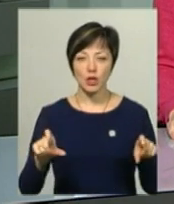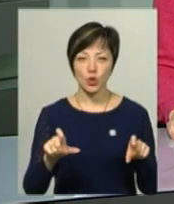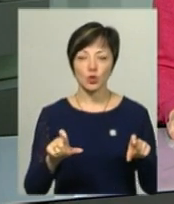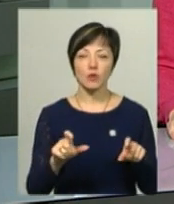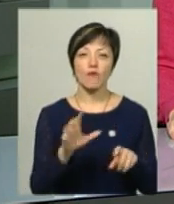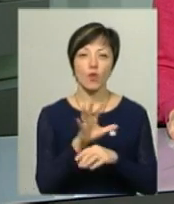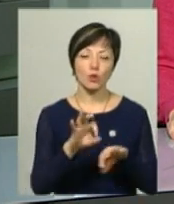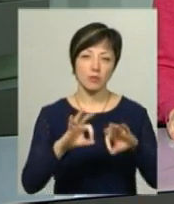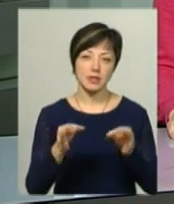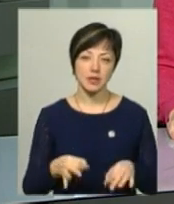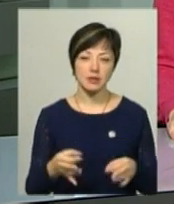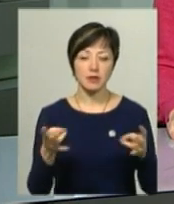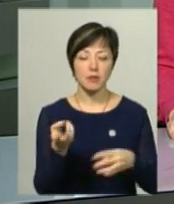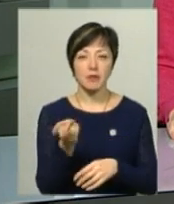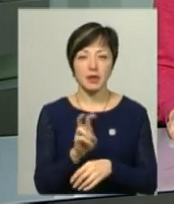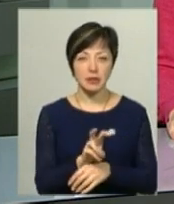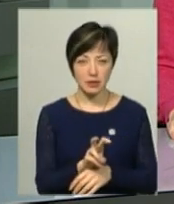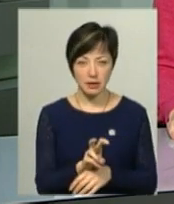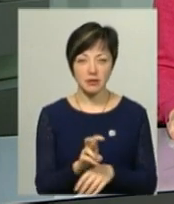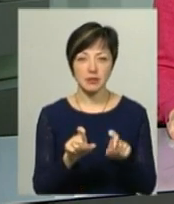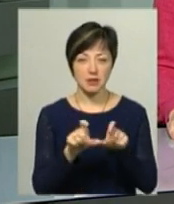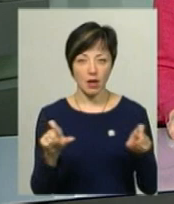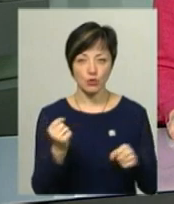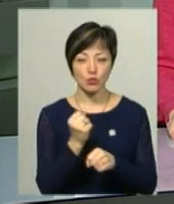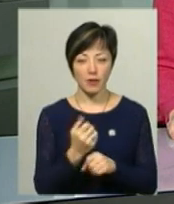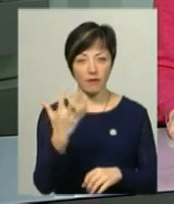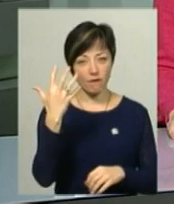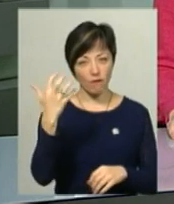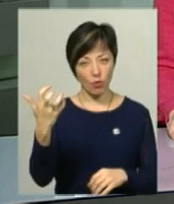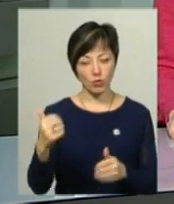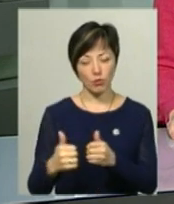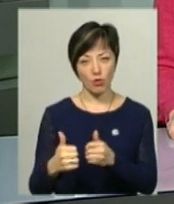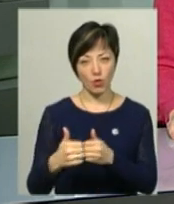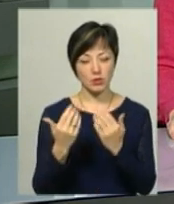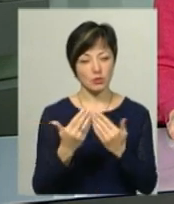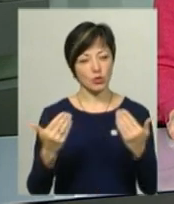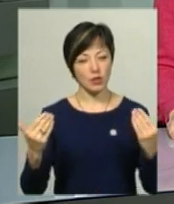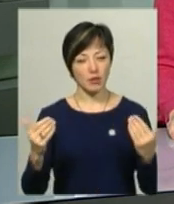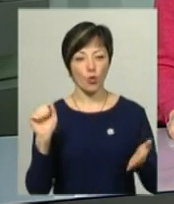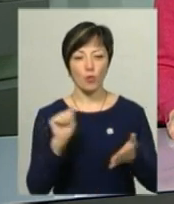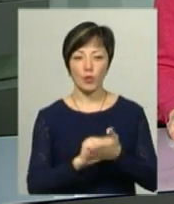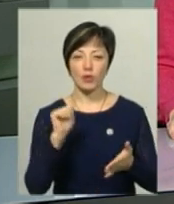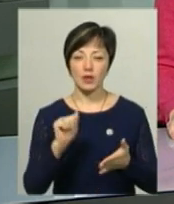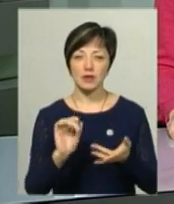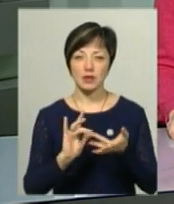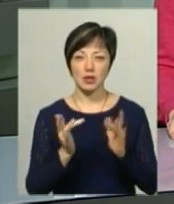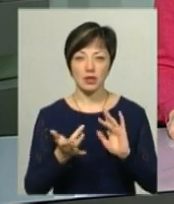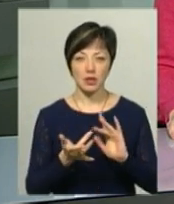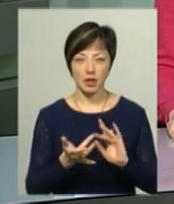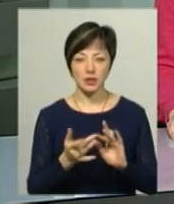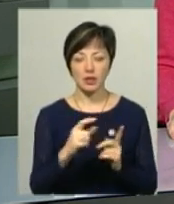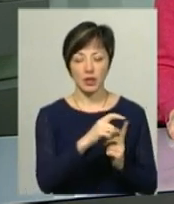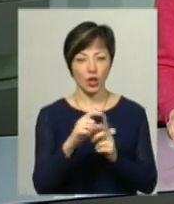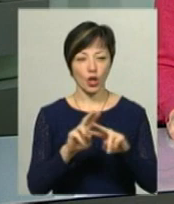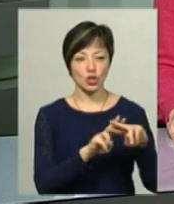За його словами, потрібно прийти до мистецького закладу, зробити фото на фоні чи поруч з експонатом та опублікувати його у соціальних мережах із